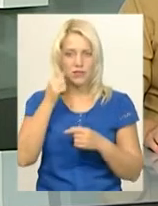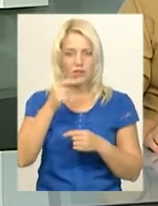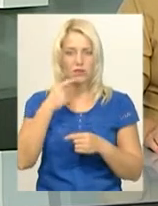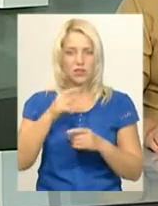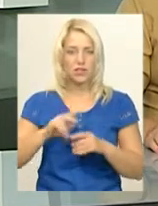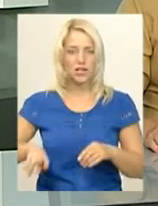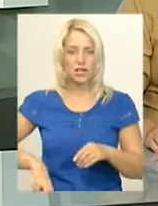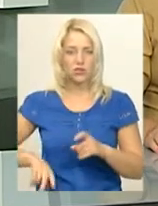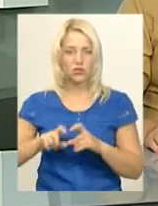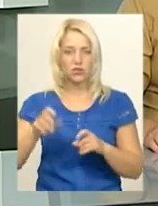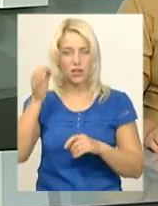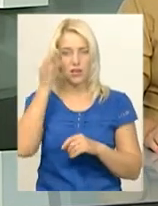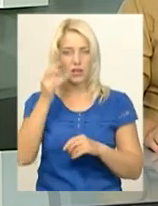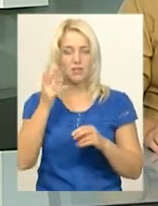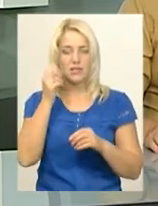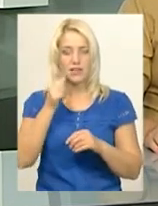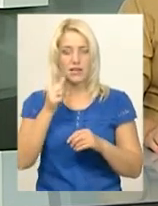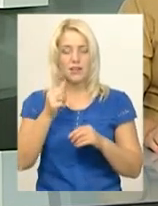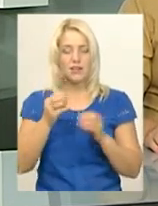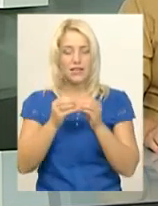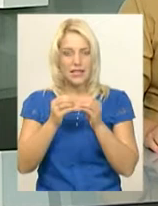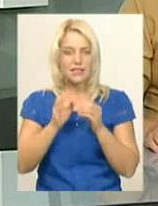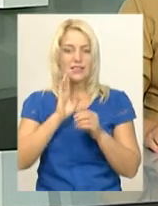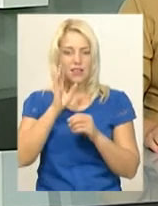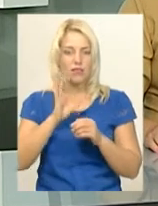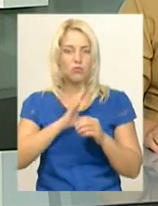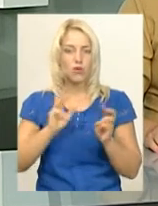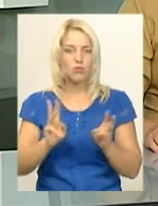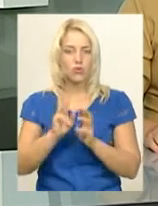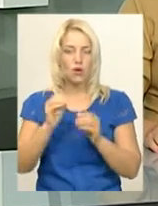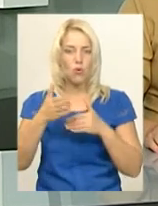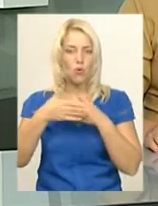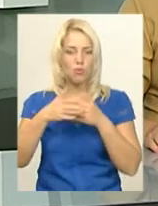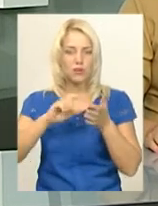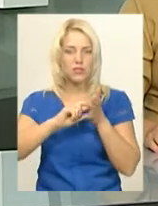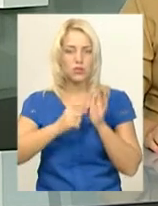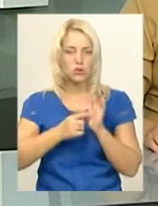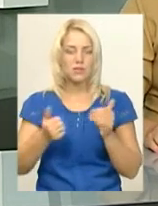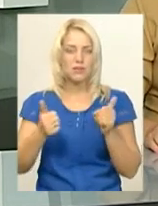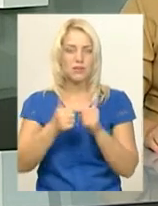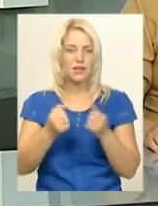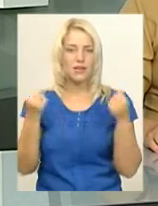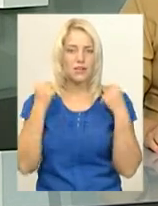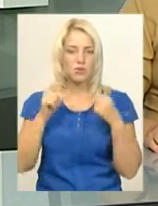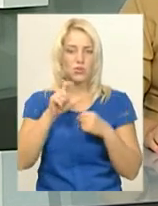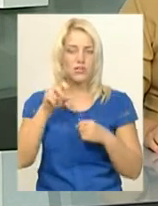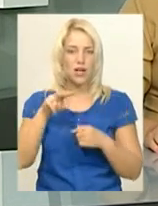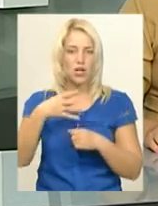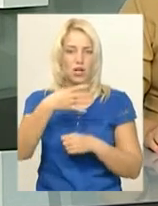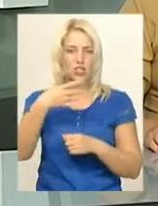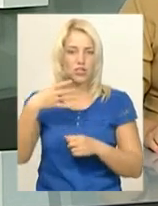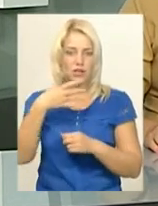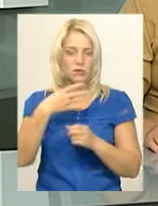Броварська. Нагадаю, близько 10-ї ранку пожежа виникла у підсобці, що поряд зі спортзалом, де на 4-му поверсі школи. Дітей